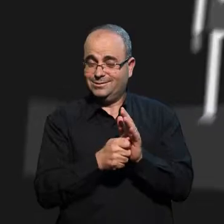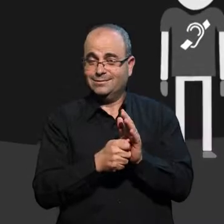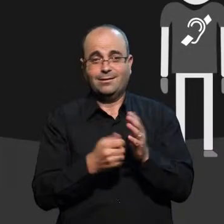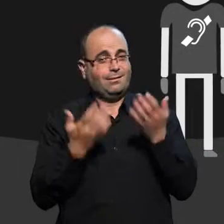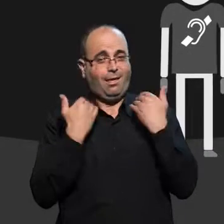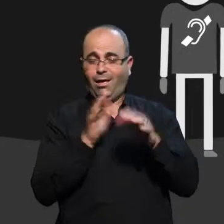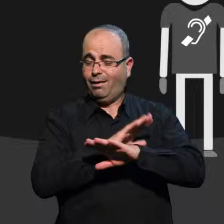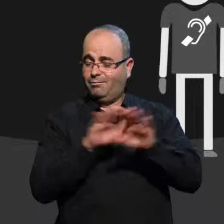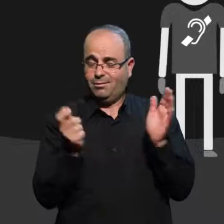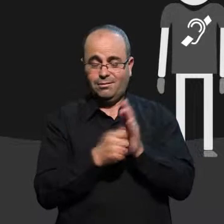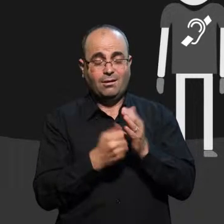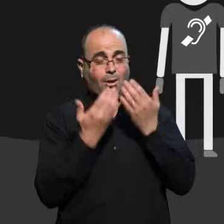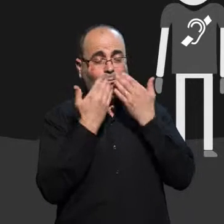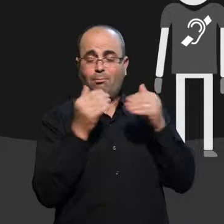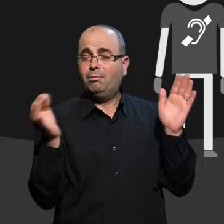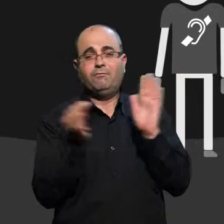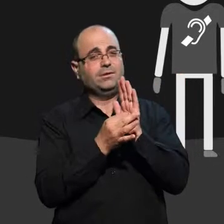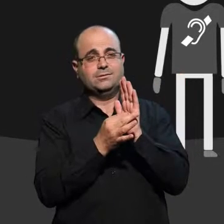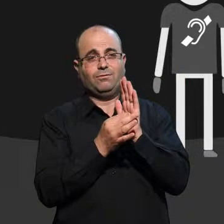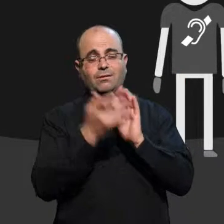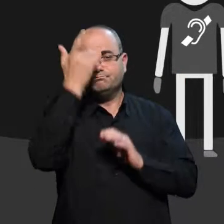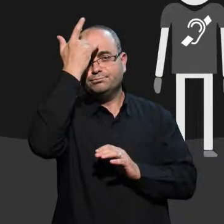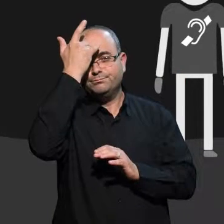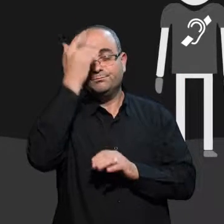مرحباً أنا